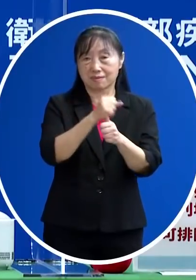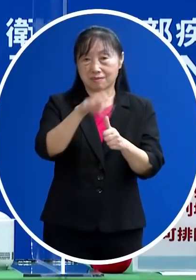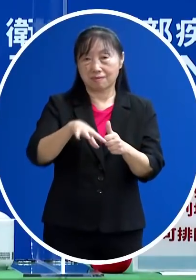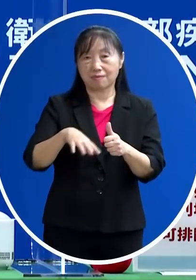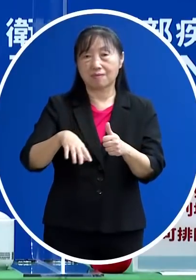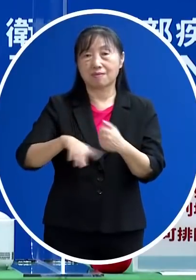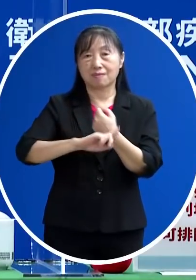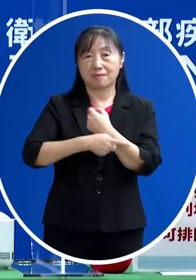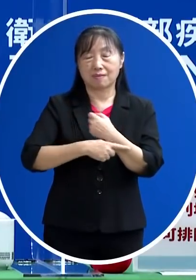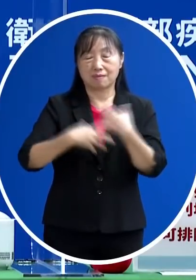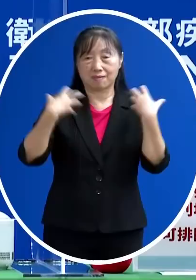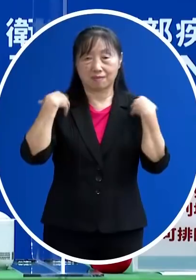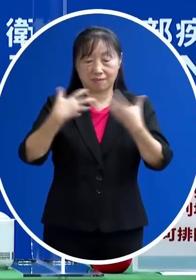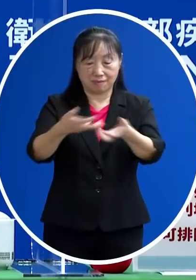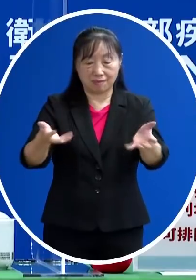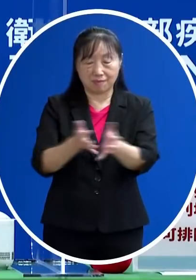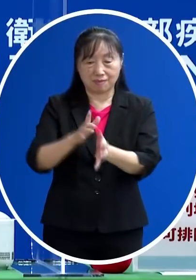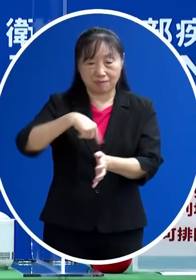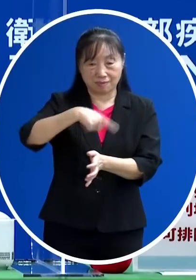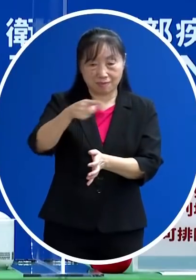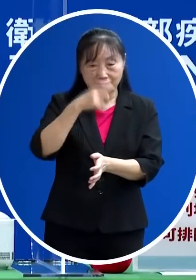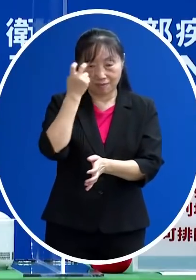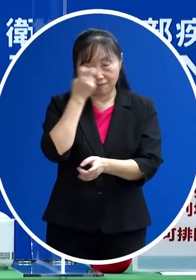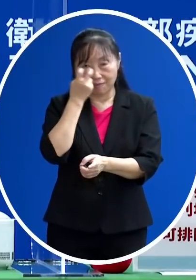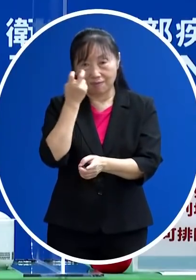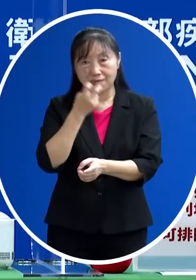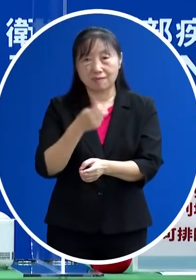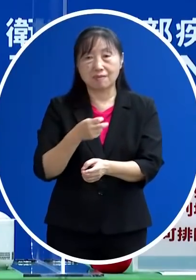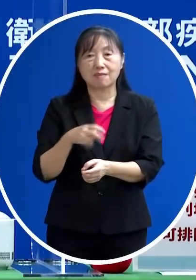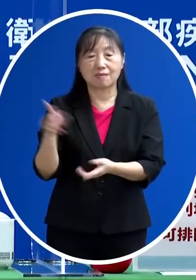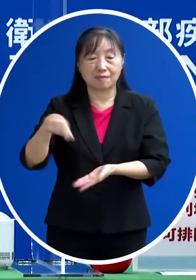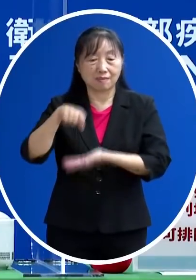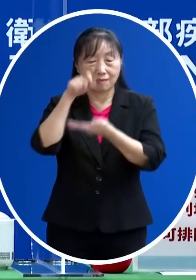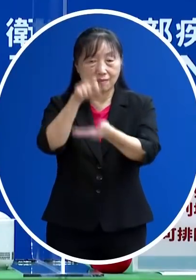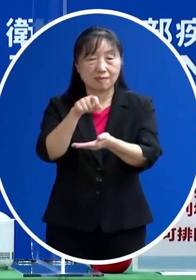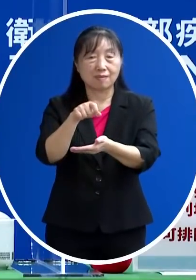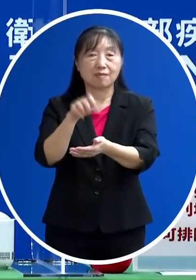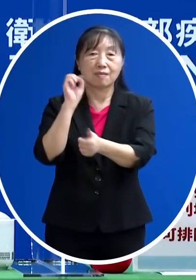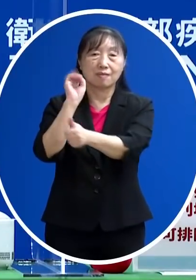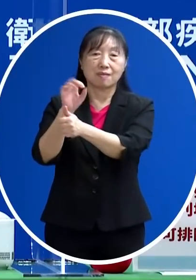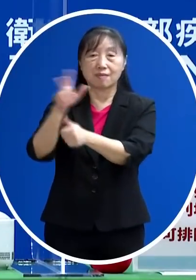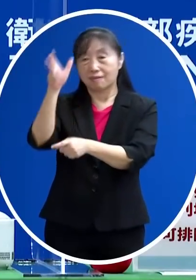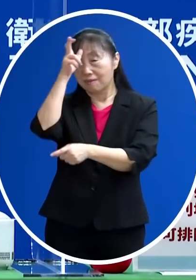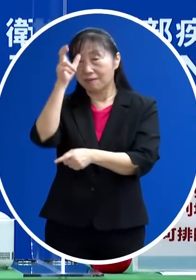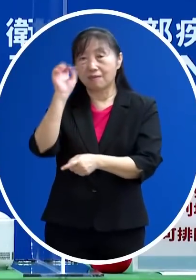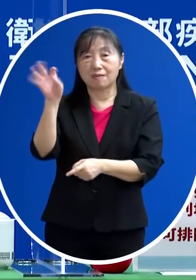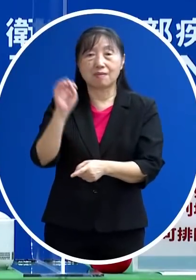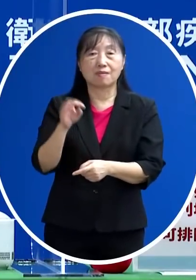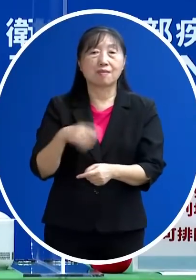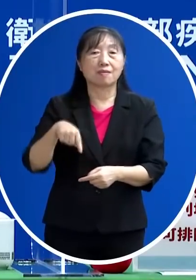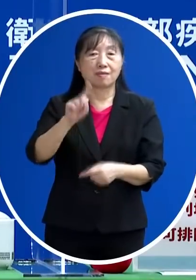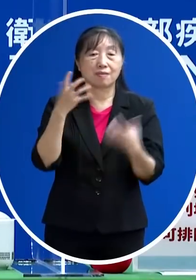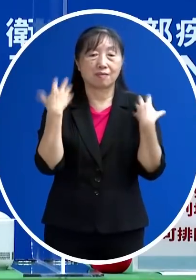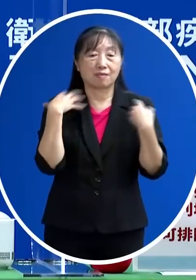法制單位來做研議那也可以提供相關的法律意見給這個司法警察單位來做整班